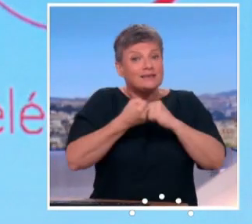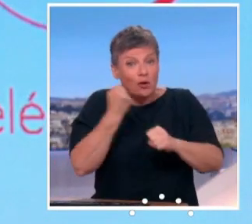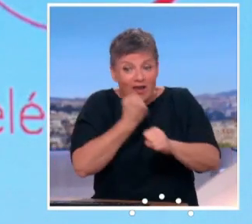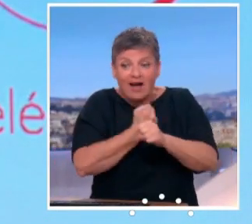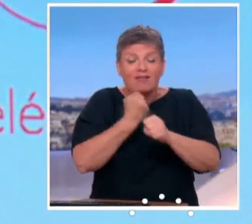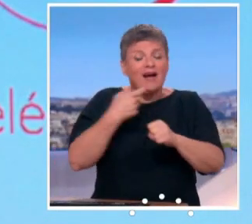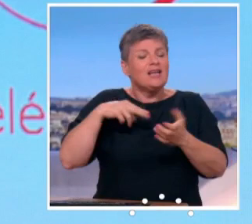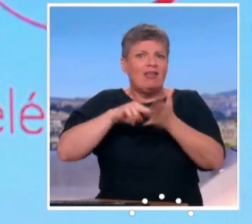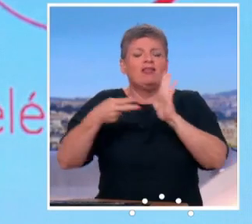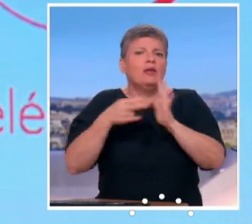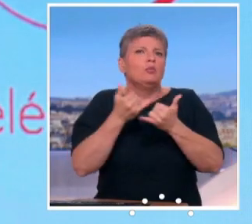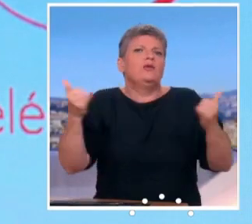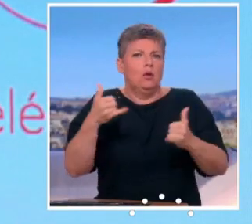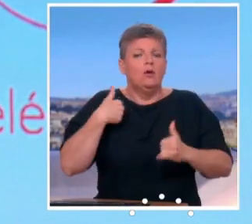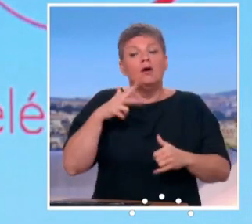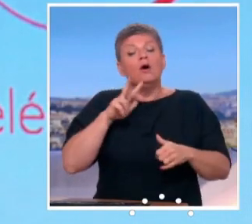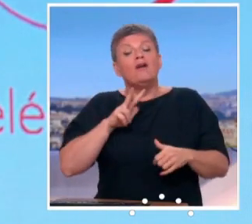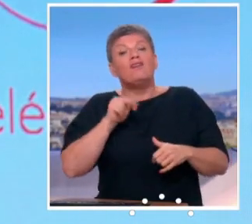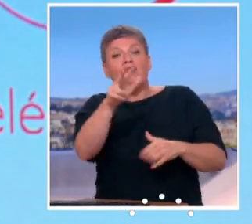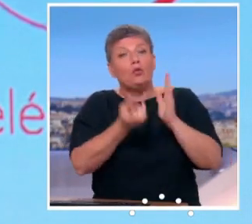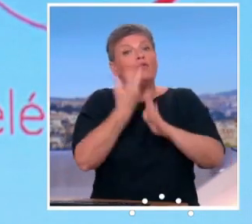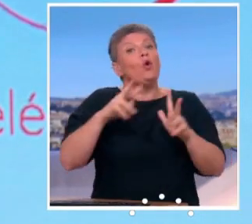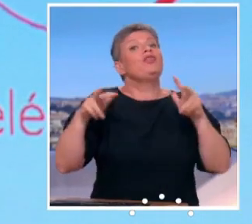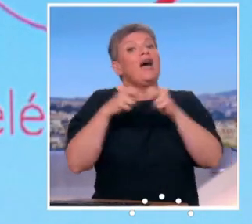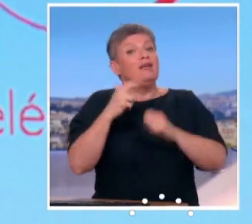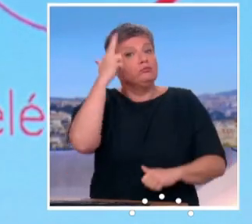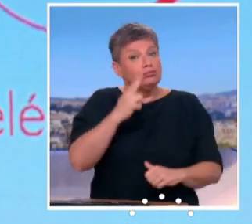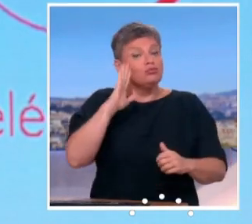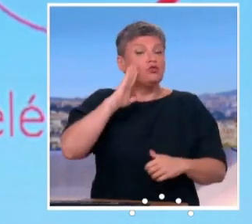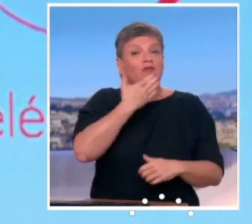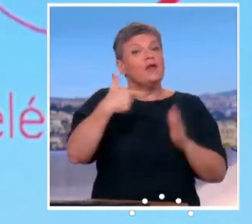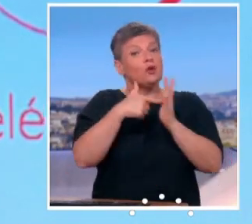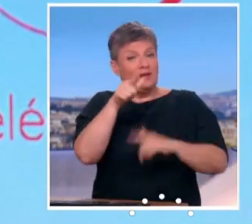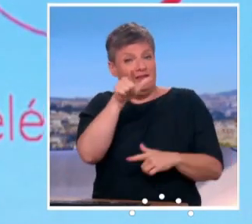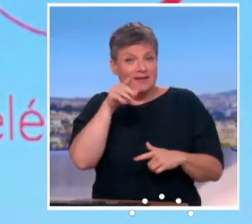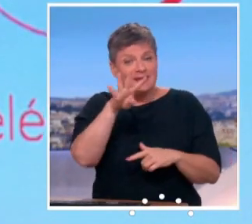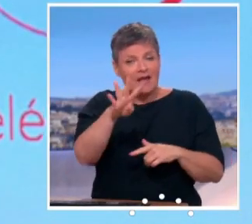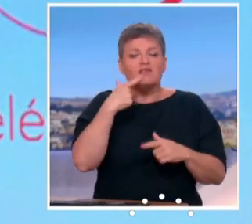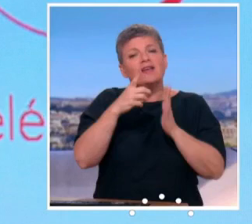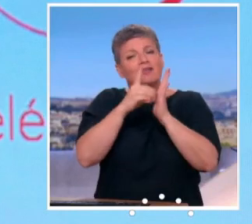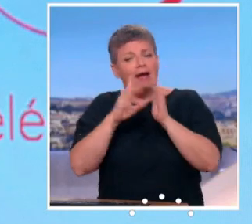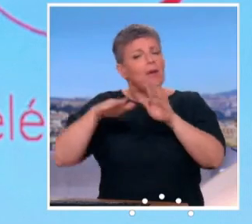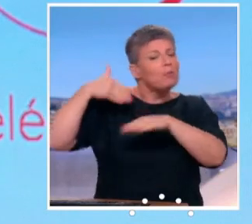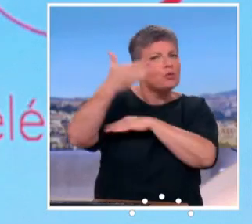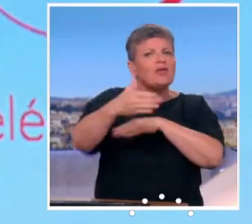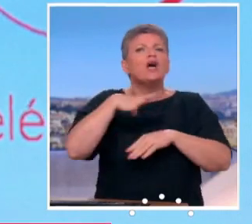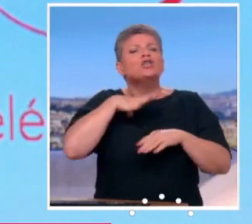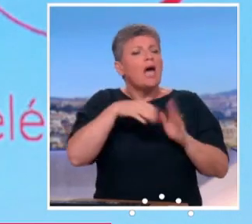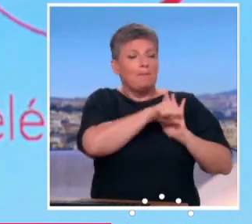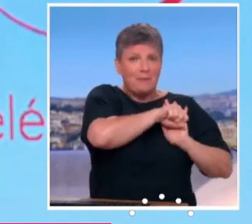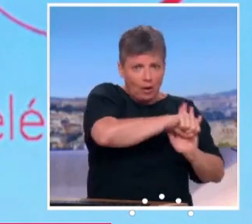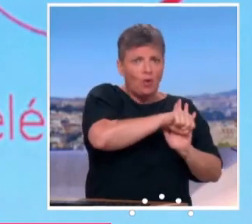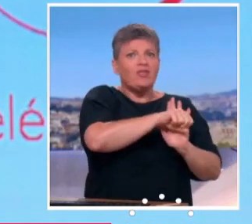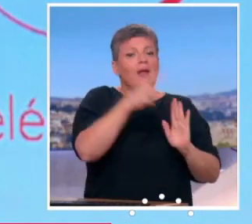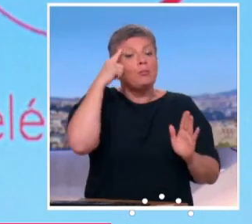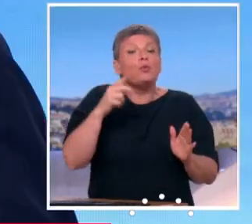le nouveau tarif entrera en vigueur au mois de janvier 2024 et donc le décret peut être pris un peu plus tard, nous avons priorisé les décrets pour les mesures qui entrent en vigueur